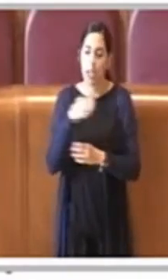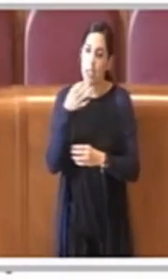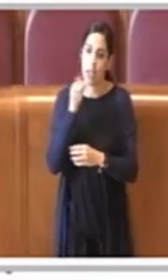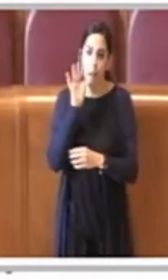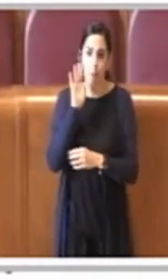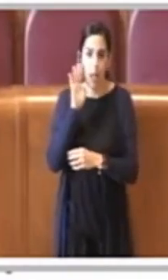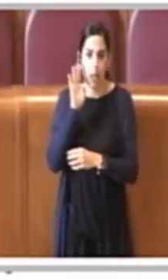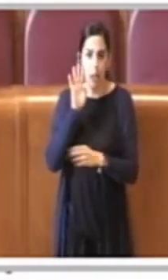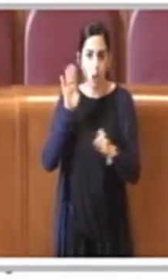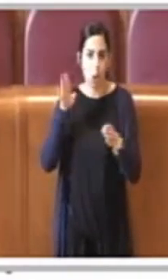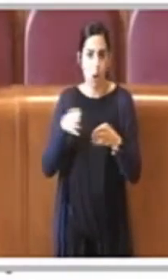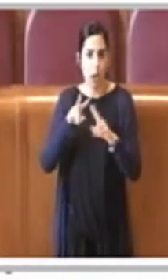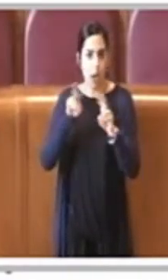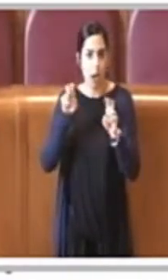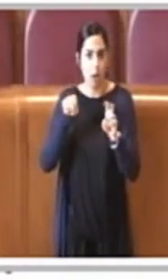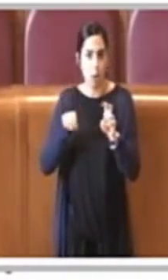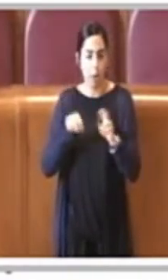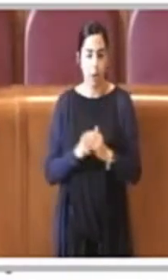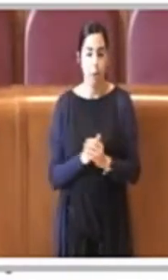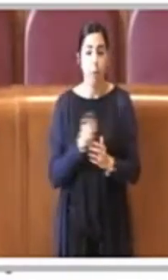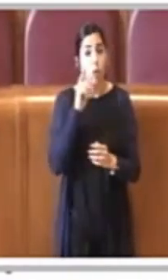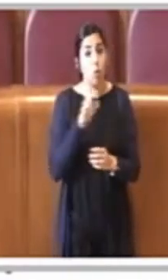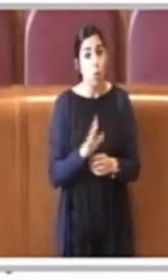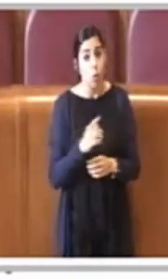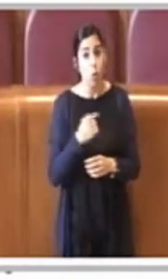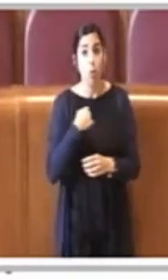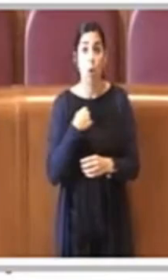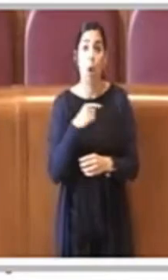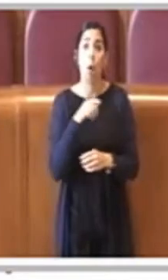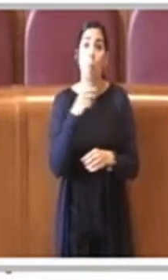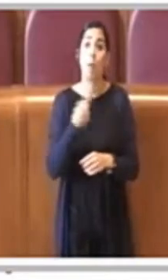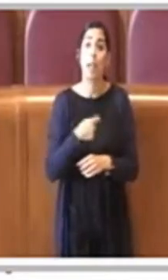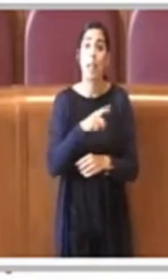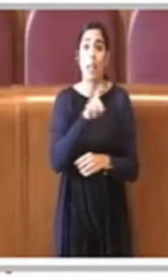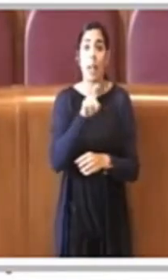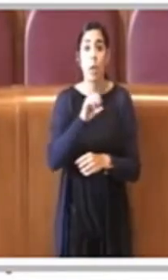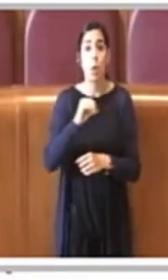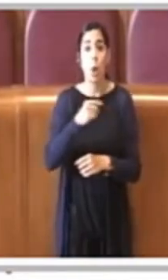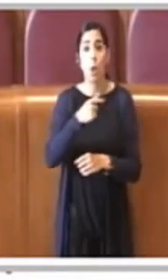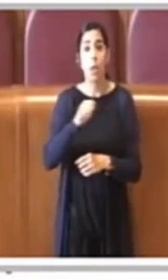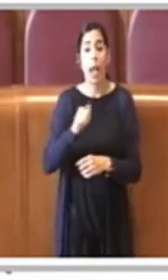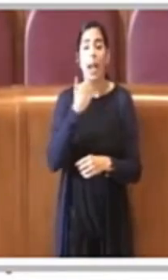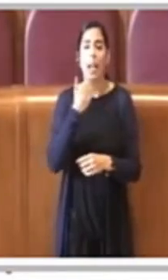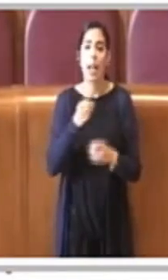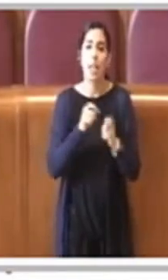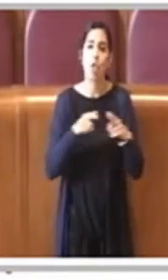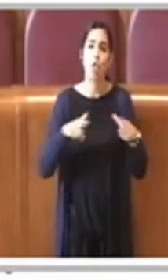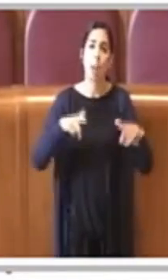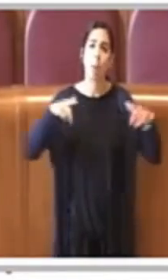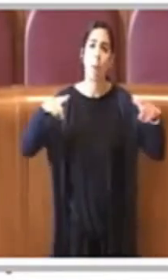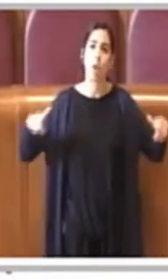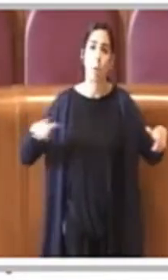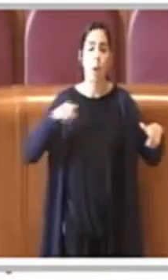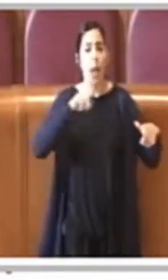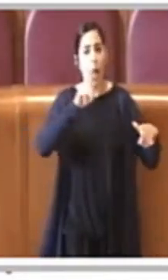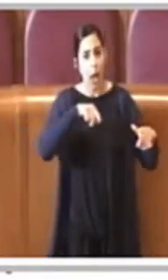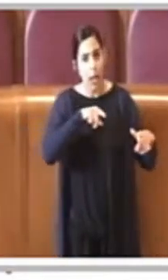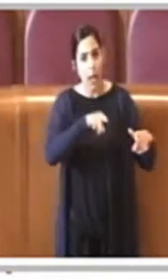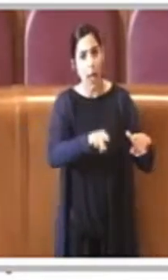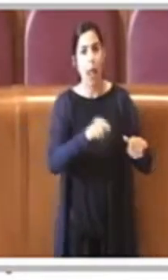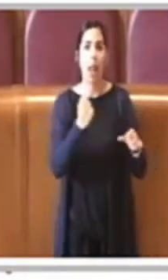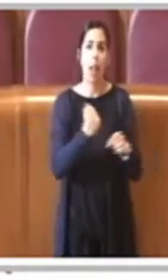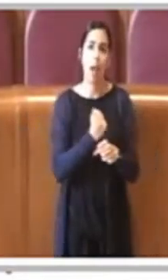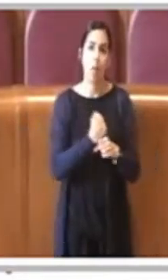so che la Presidente Zotta tramite città meropolitana sta lavorando anche lei su questo tema di sensibilità